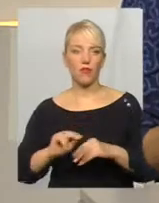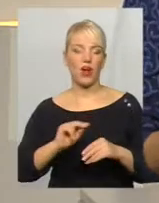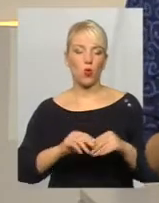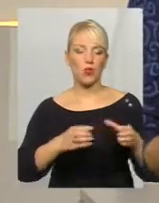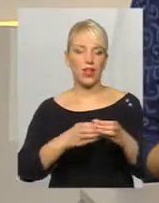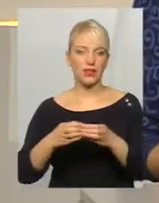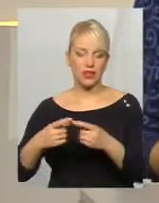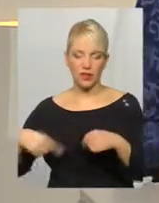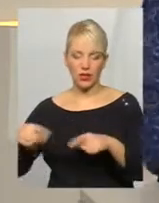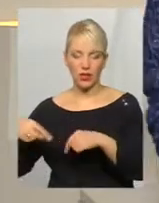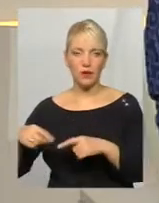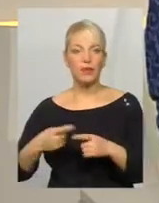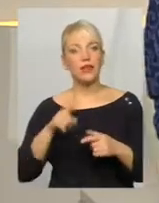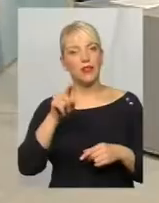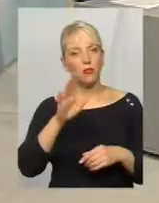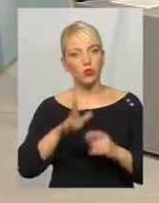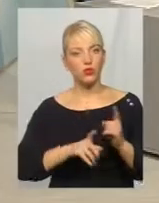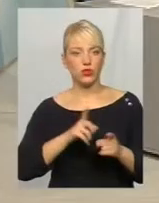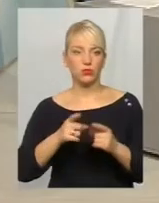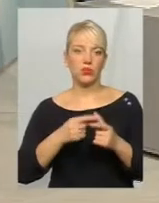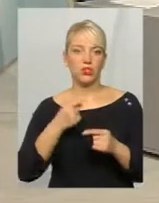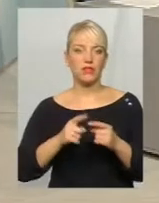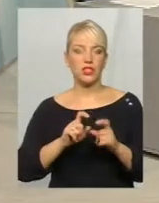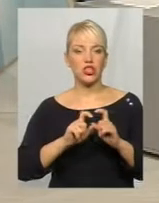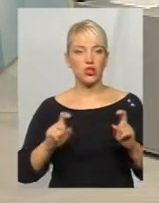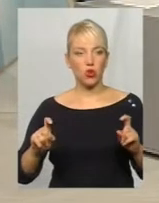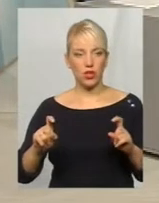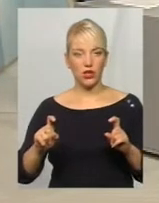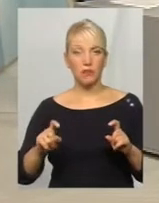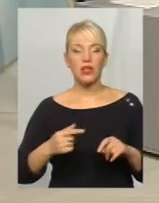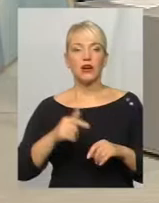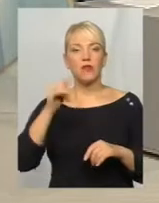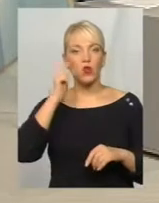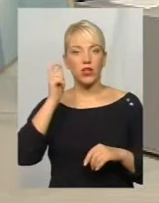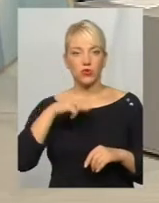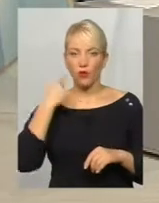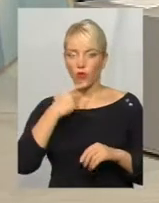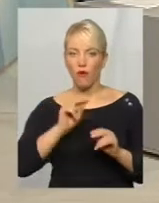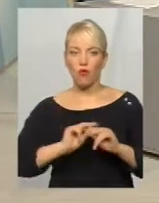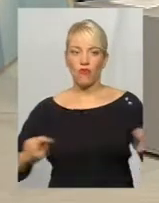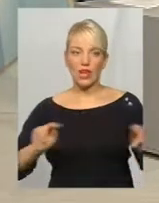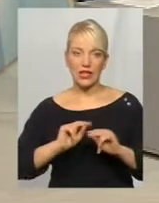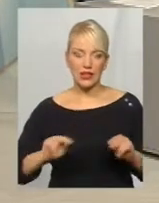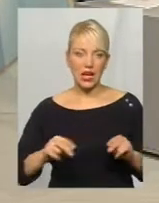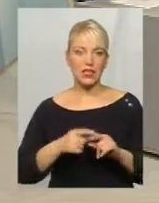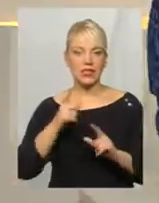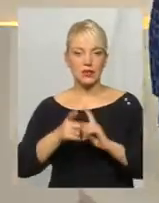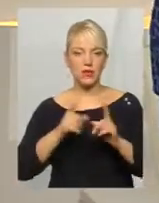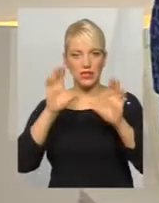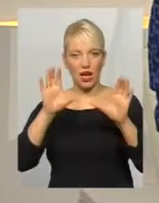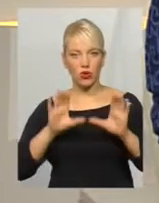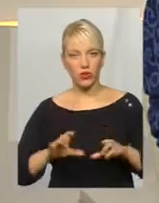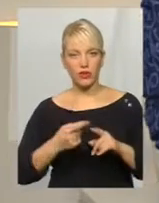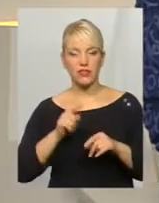Там зміни відбудуться? Чи цих шкіл з українською мовою викладання зміни законодавства